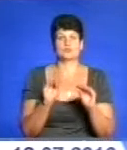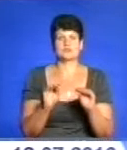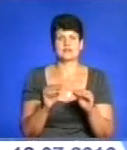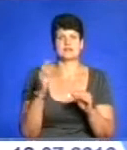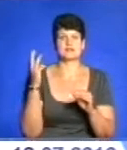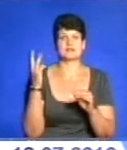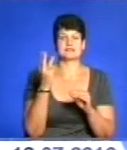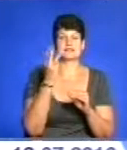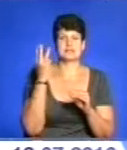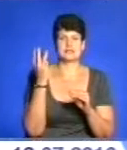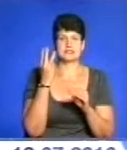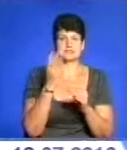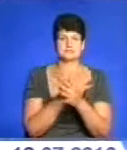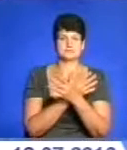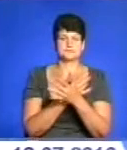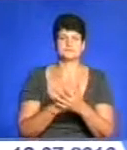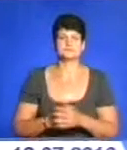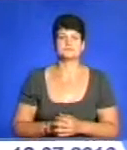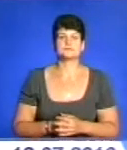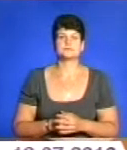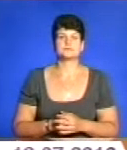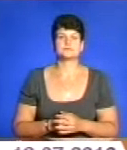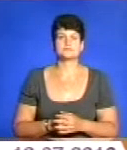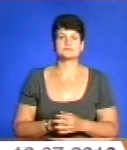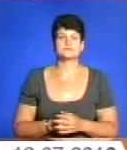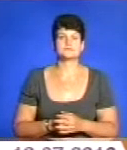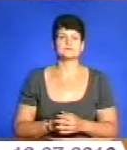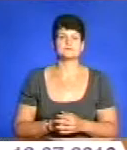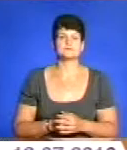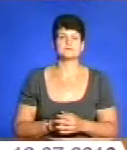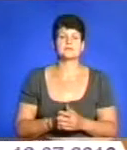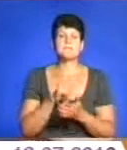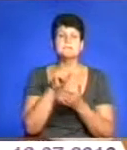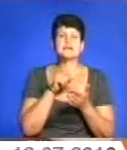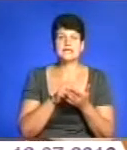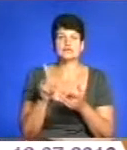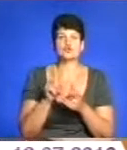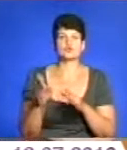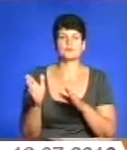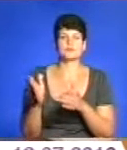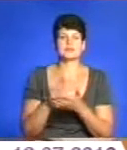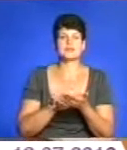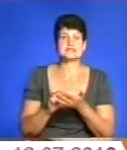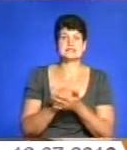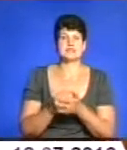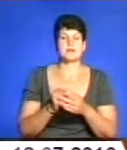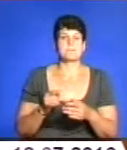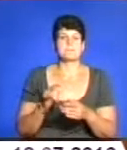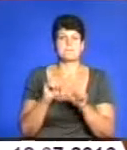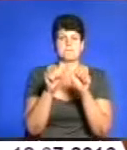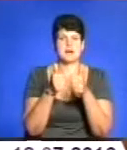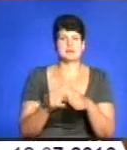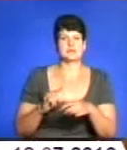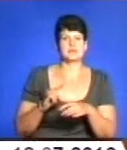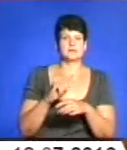«Трійця воздвиження». Докладніше у матеріалі Ірини Демчук. Питання щодо демонтажу пам'ятника з радянським літаком на